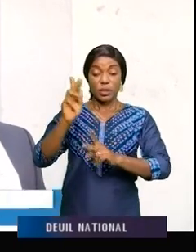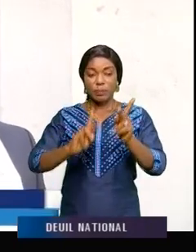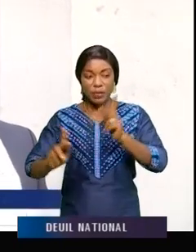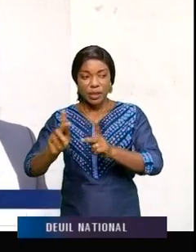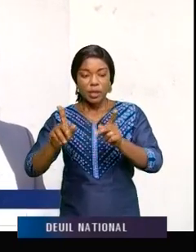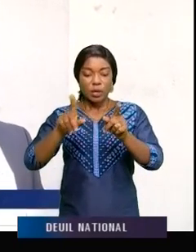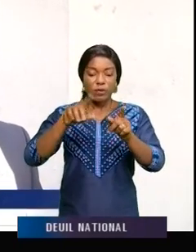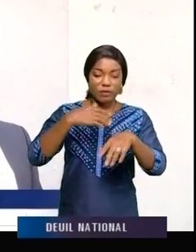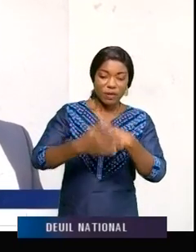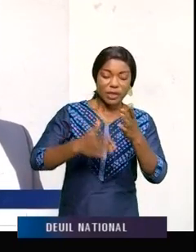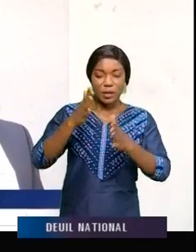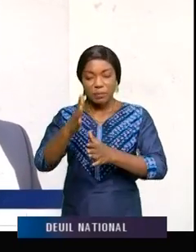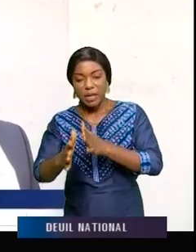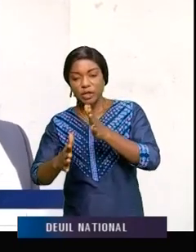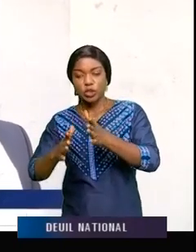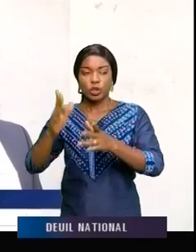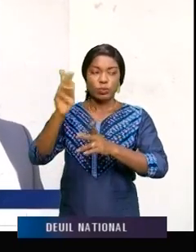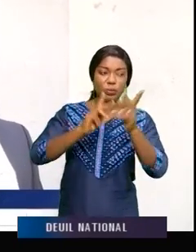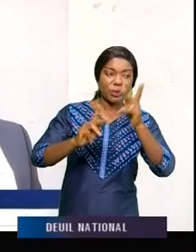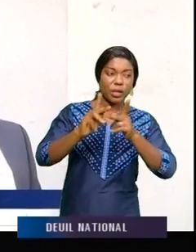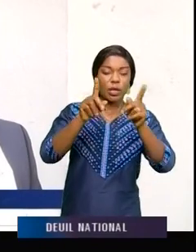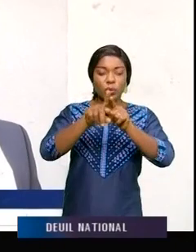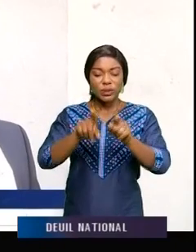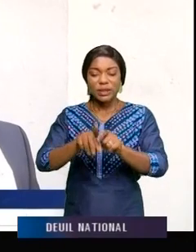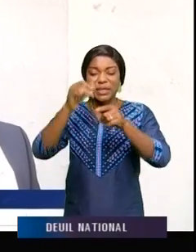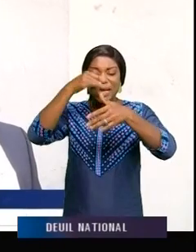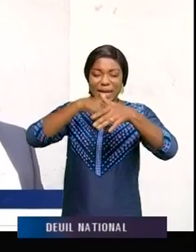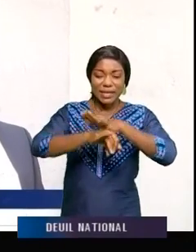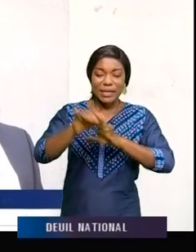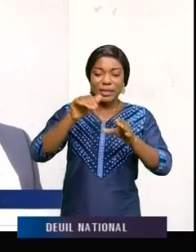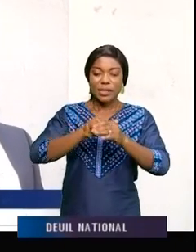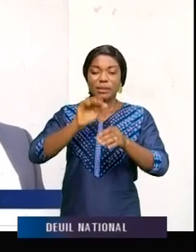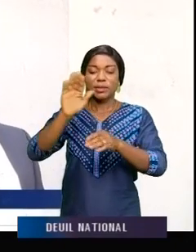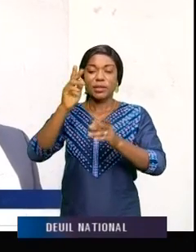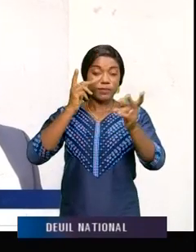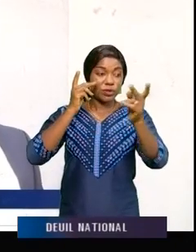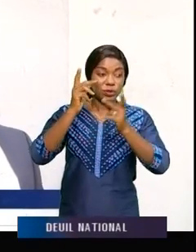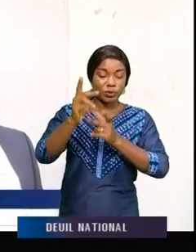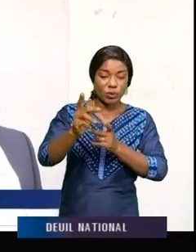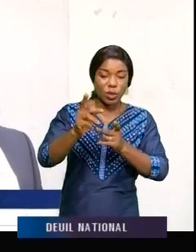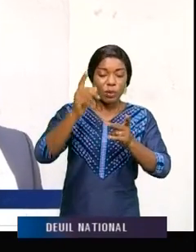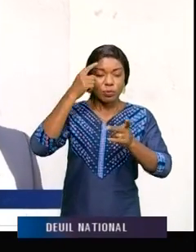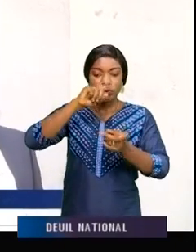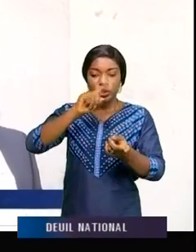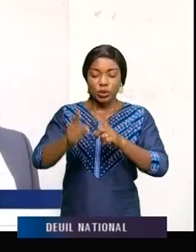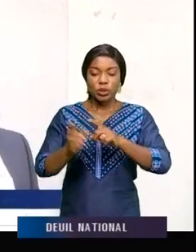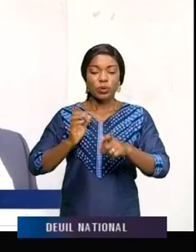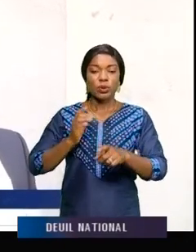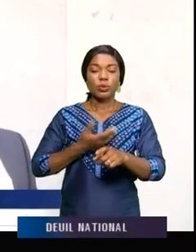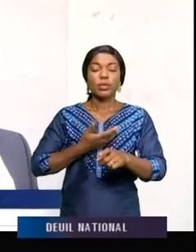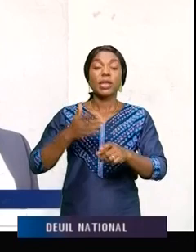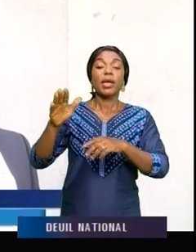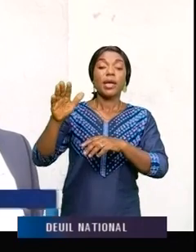populaire qui adhère des mouvements plus à sa vision pour que nous puissions transformer notre pays dans toutes les